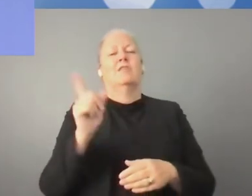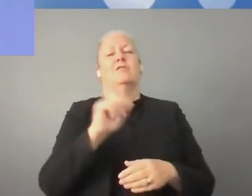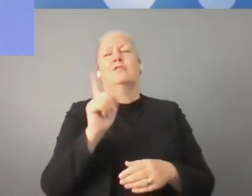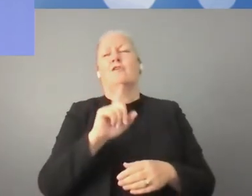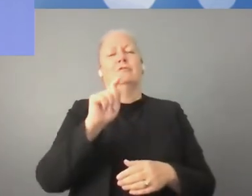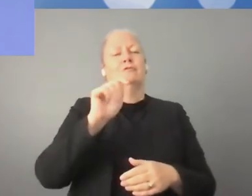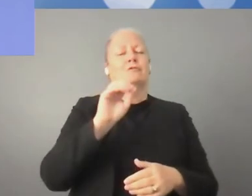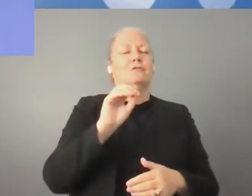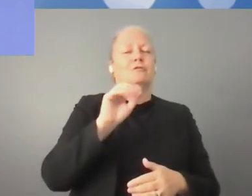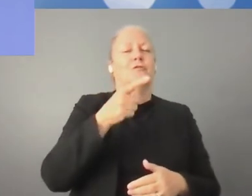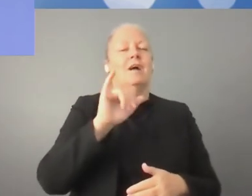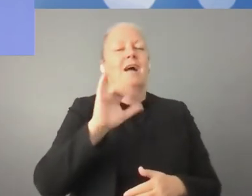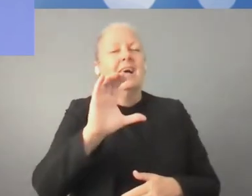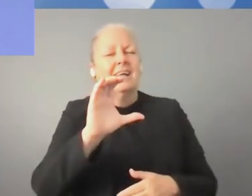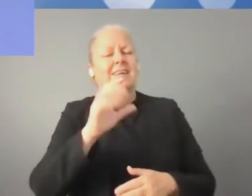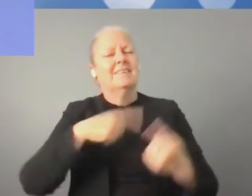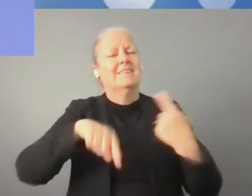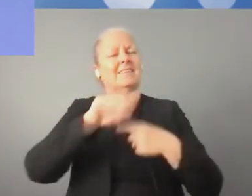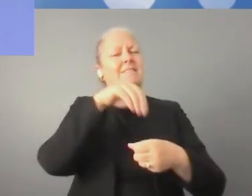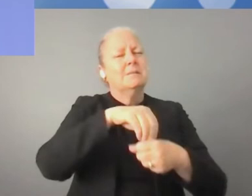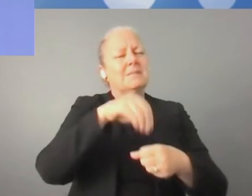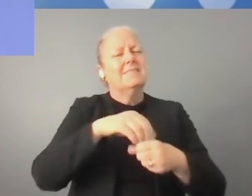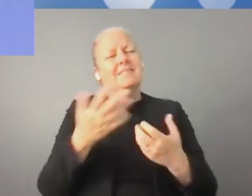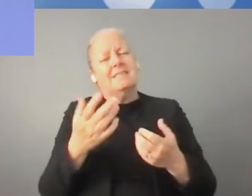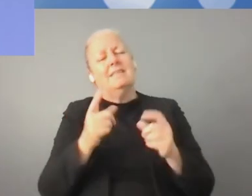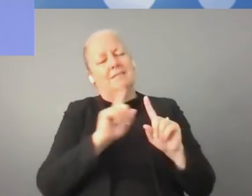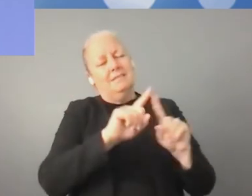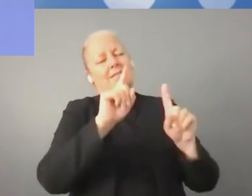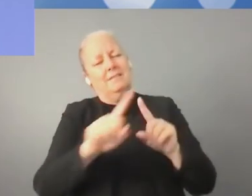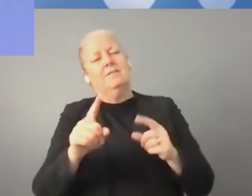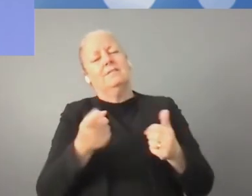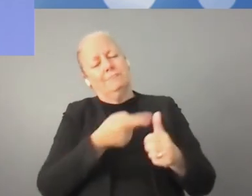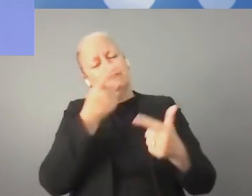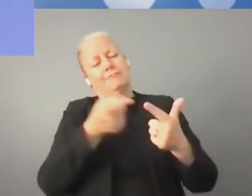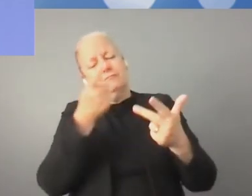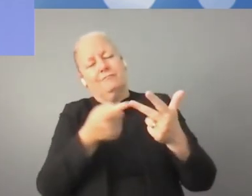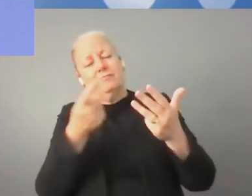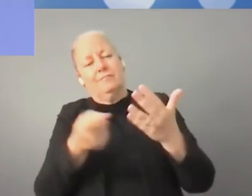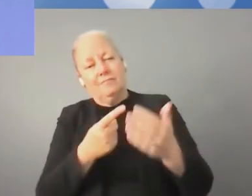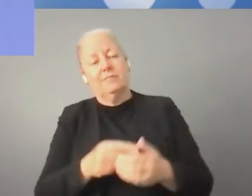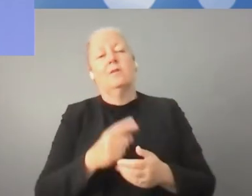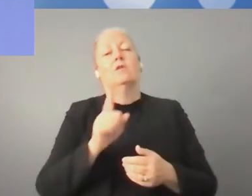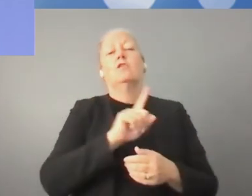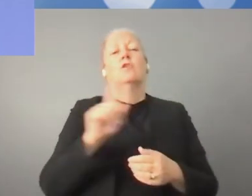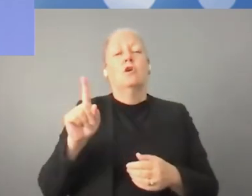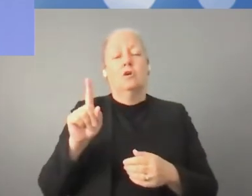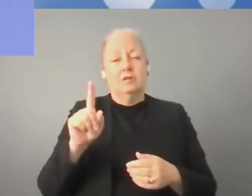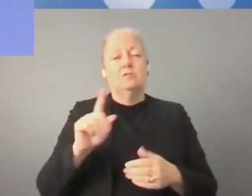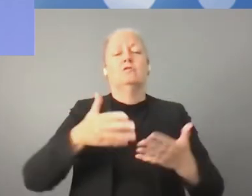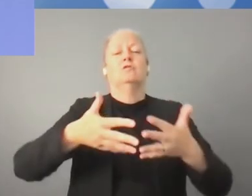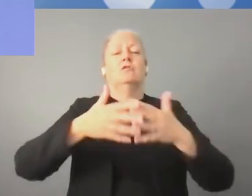ważne jest wsparcie inwestora, takie konstruktywne wsparcie